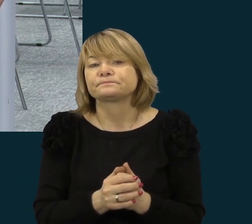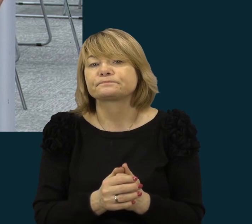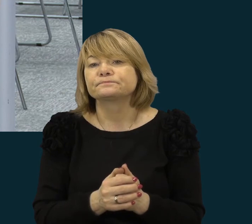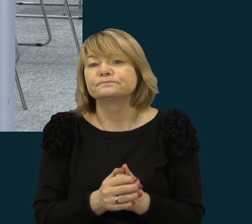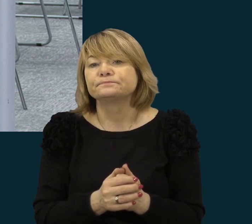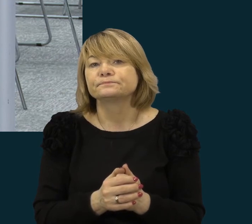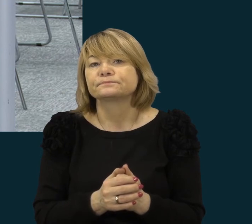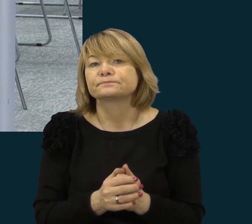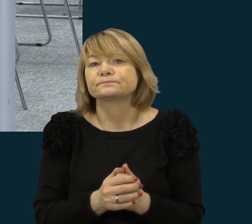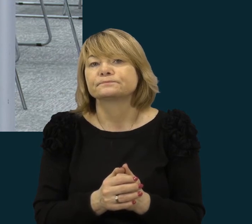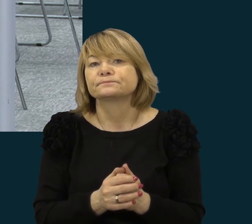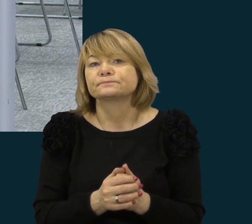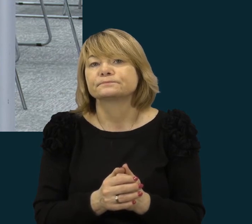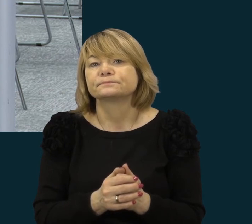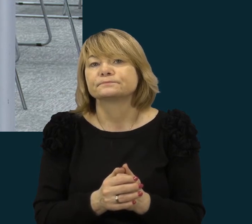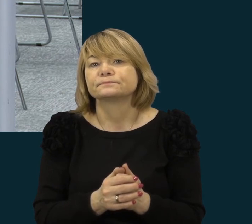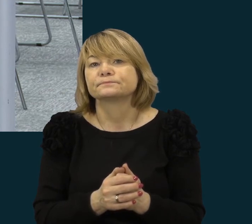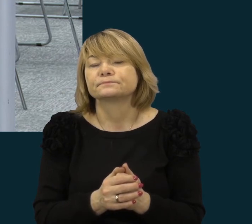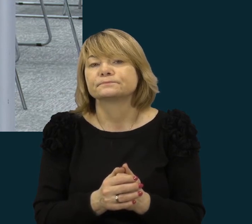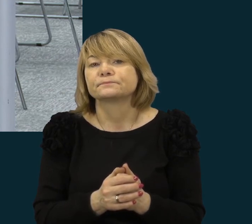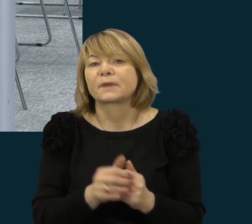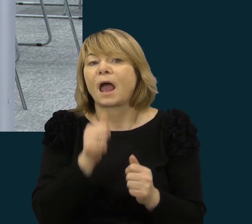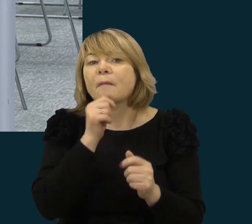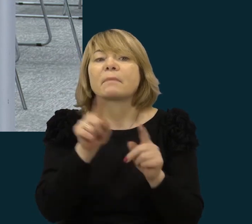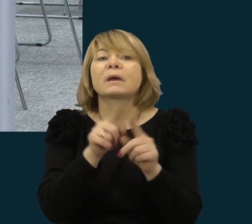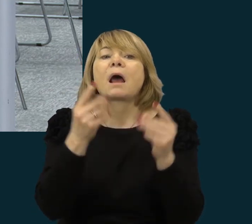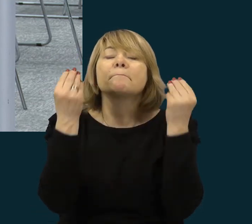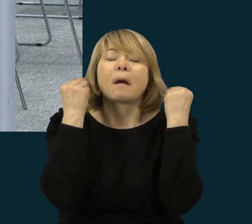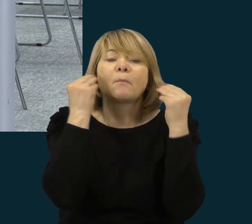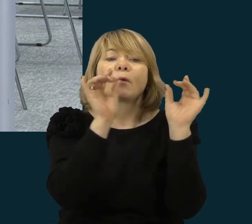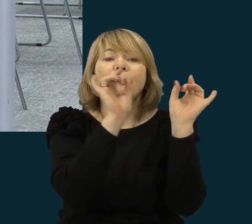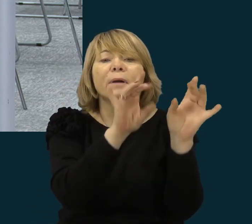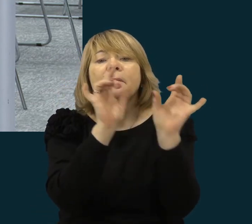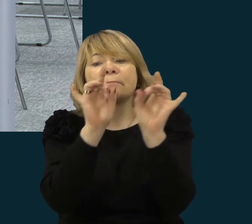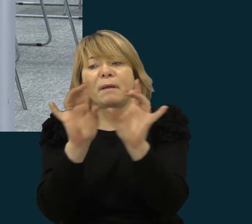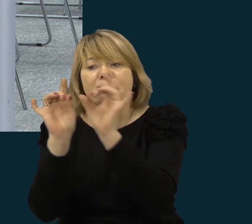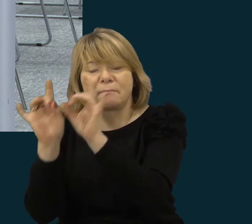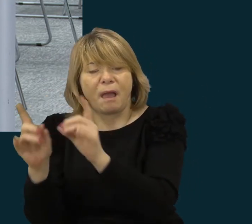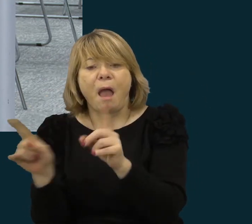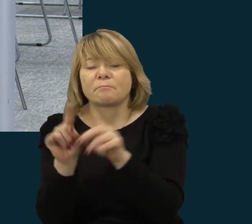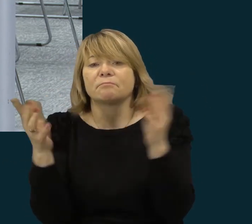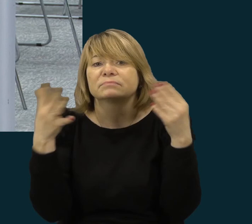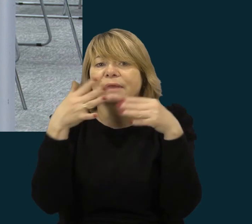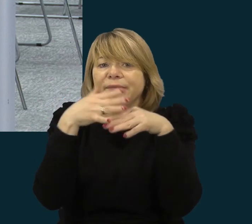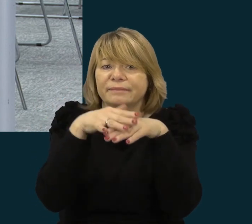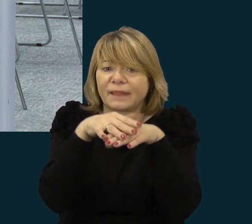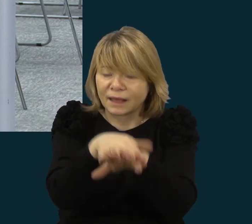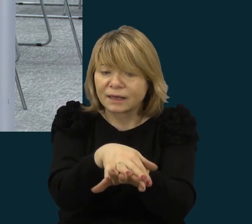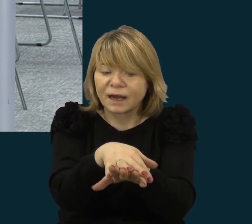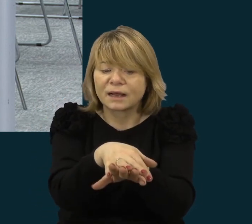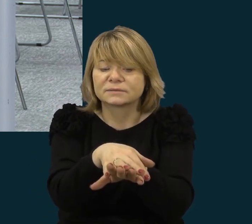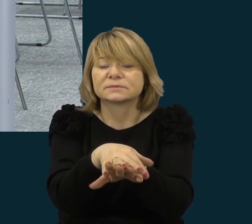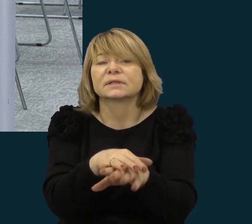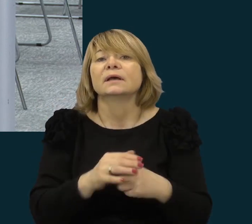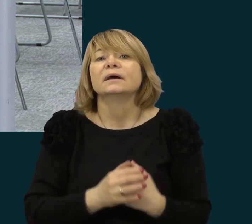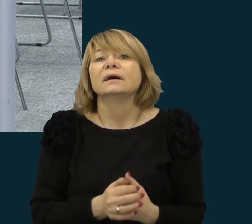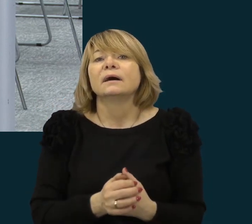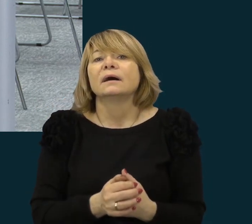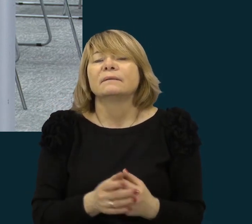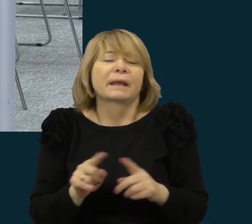tų tarpdalykinių integracijų, kaip čia